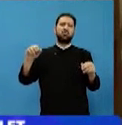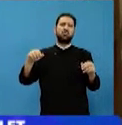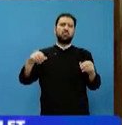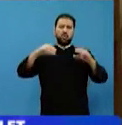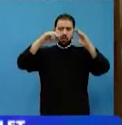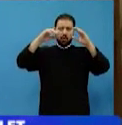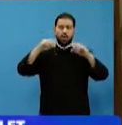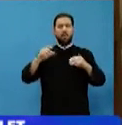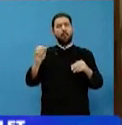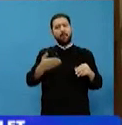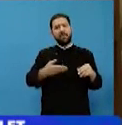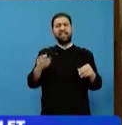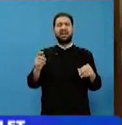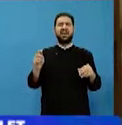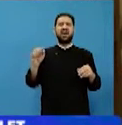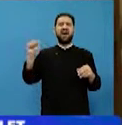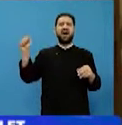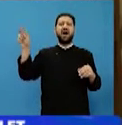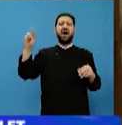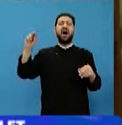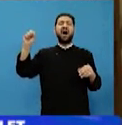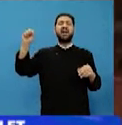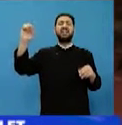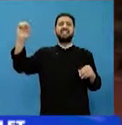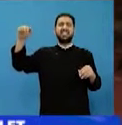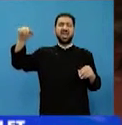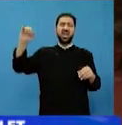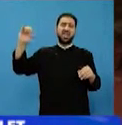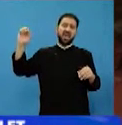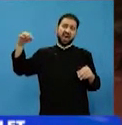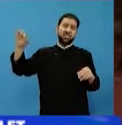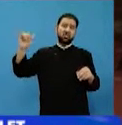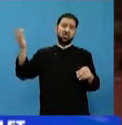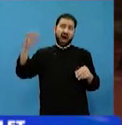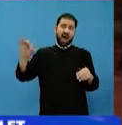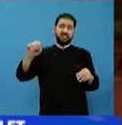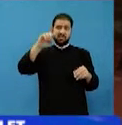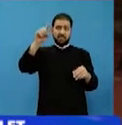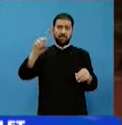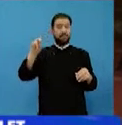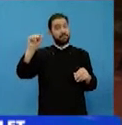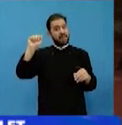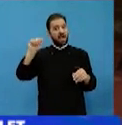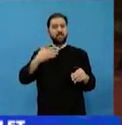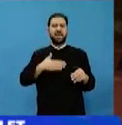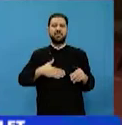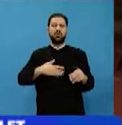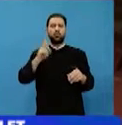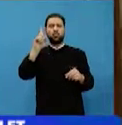minunile pe care Sfântul Paisie le-a săvârșit. Mi-a plăcut un cuvânt al